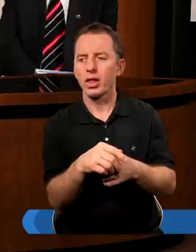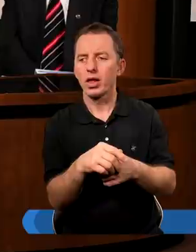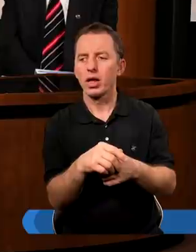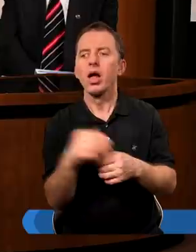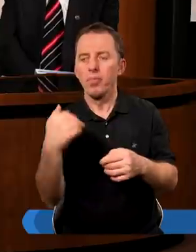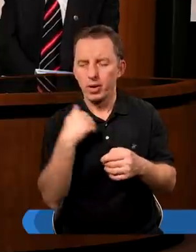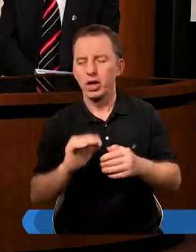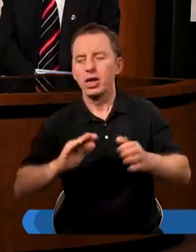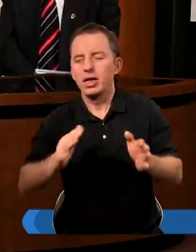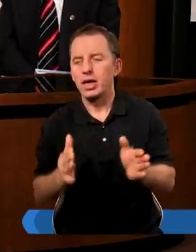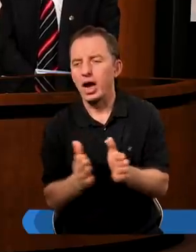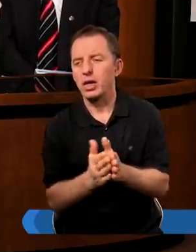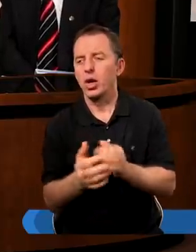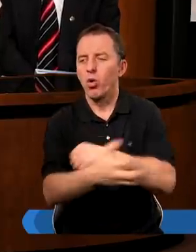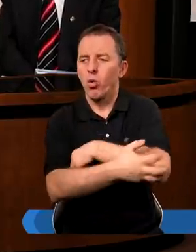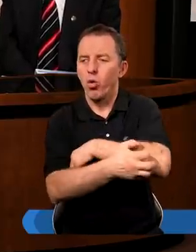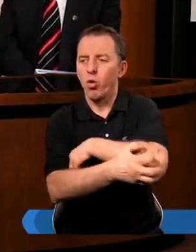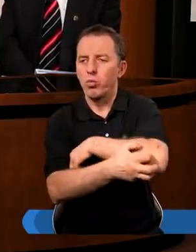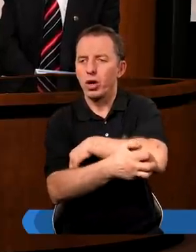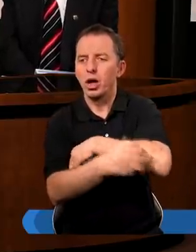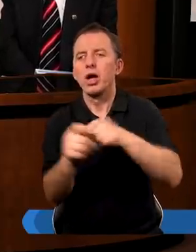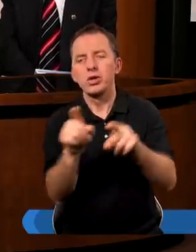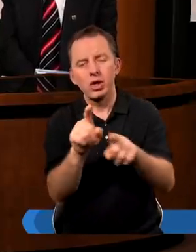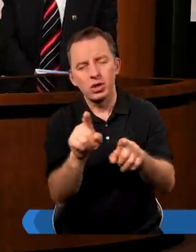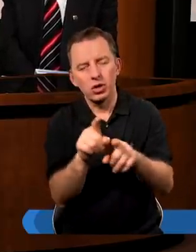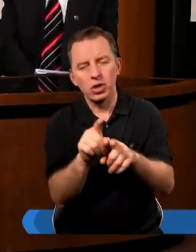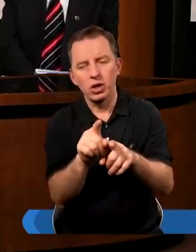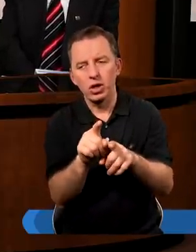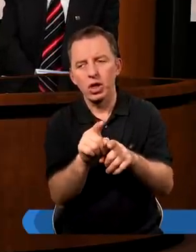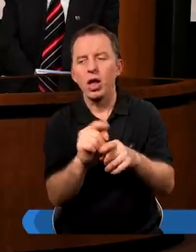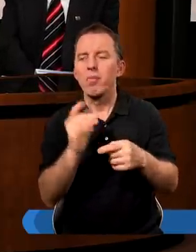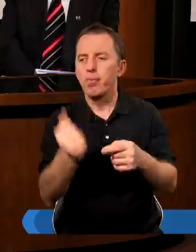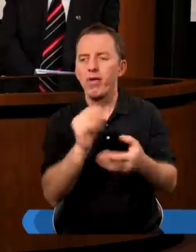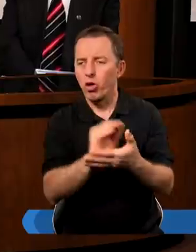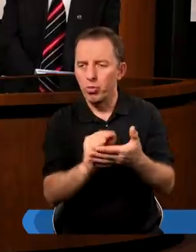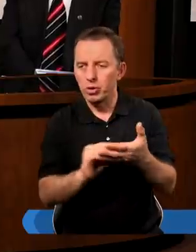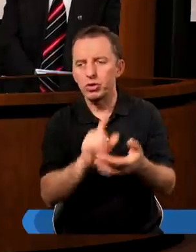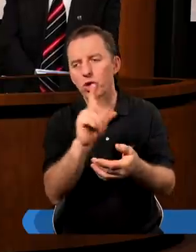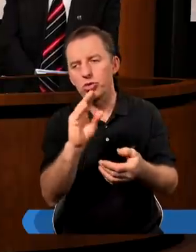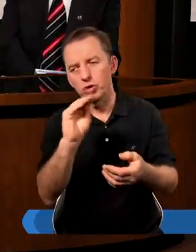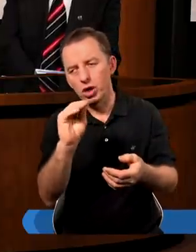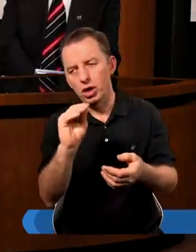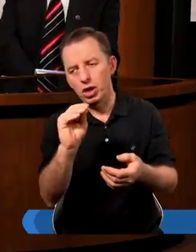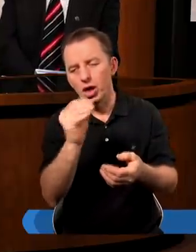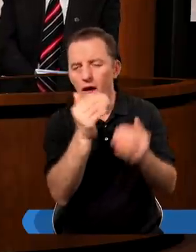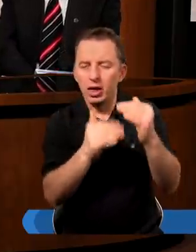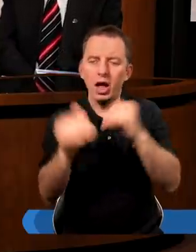byli skrajnie ubodzy, a jednocześnie Paweł pisze, że